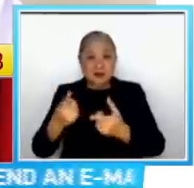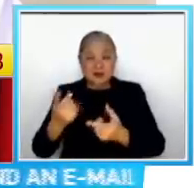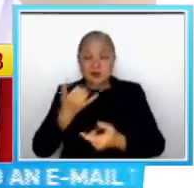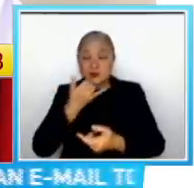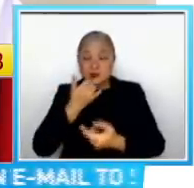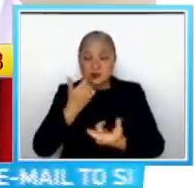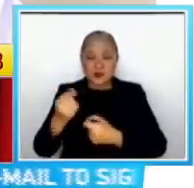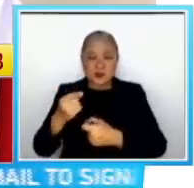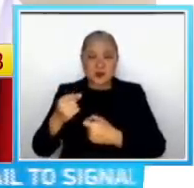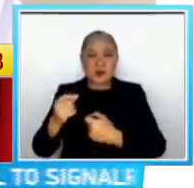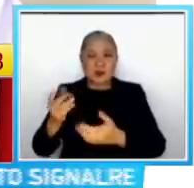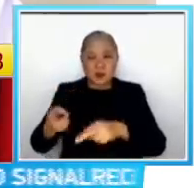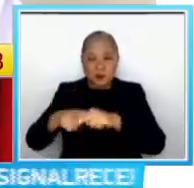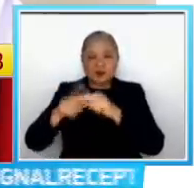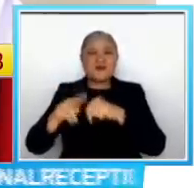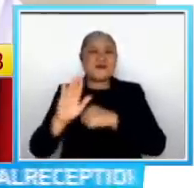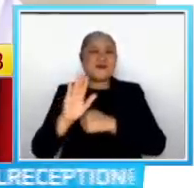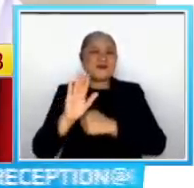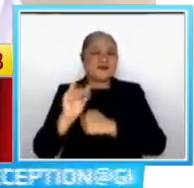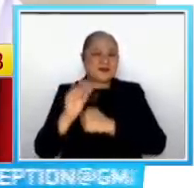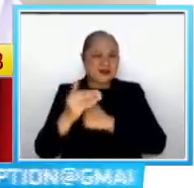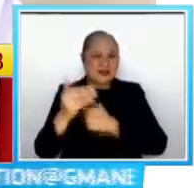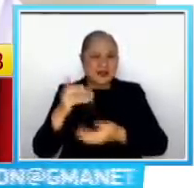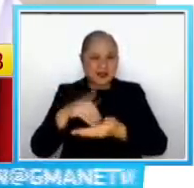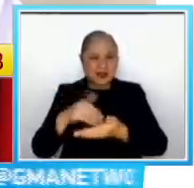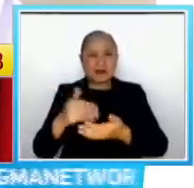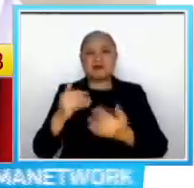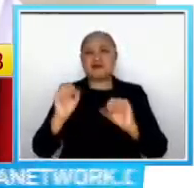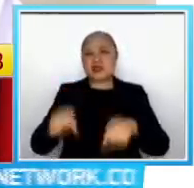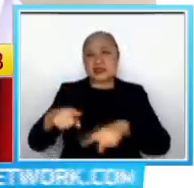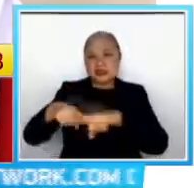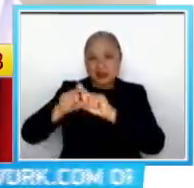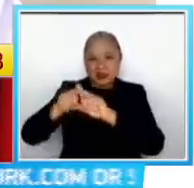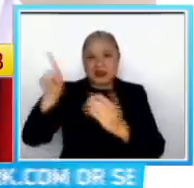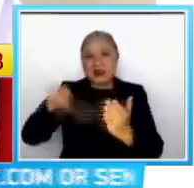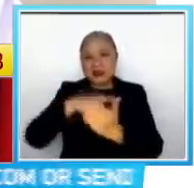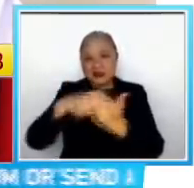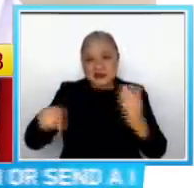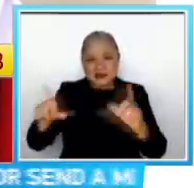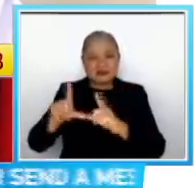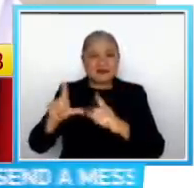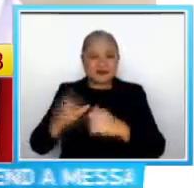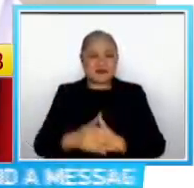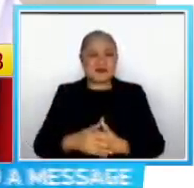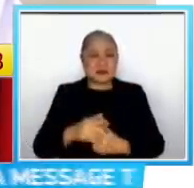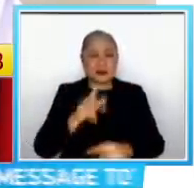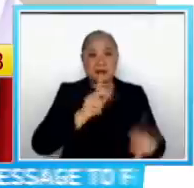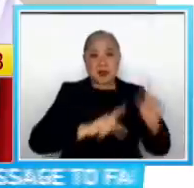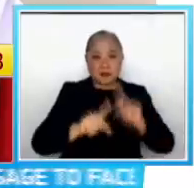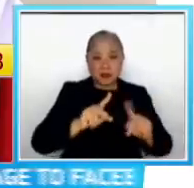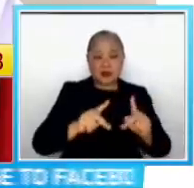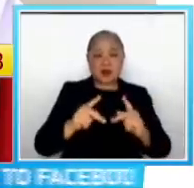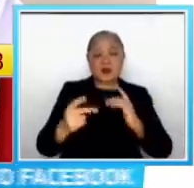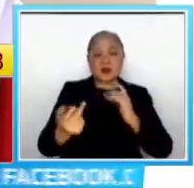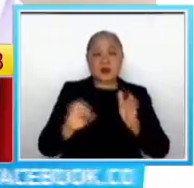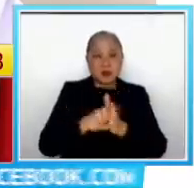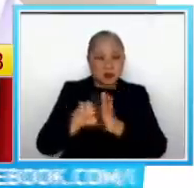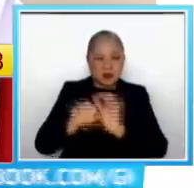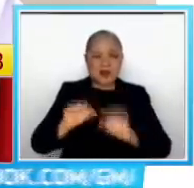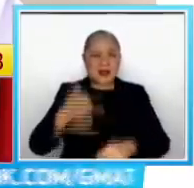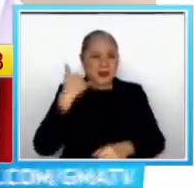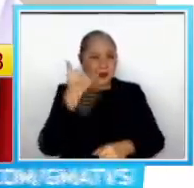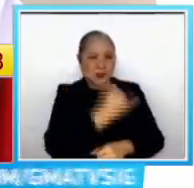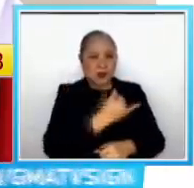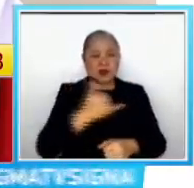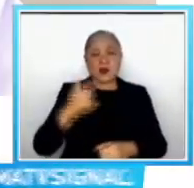offense, 15,000 na po ito At pwedeng suspendihin at cancelihin So mga commuters po ay maaari po kayong tumawag sa hotline 1342